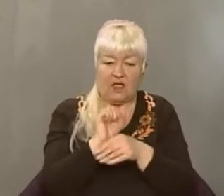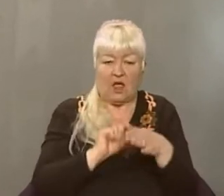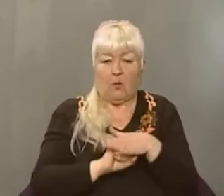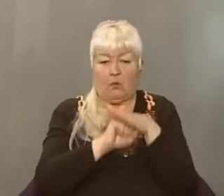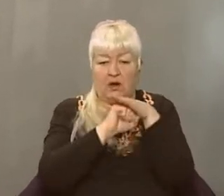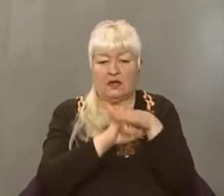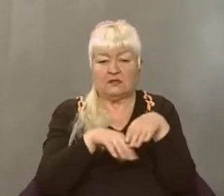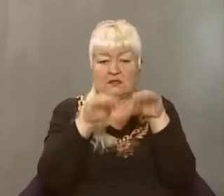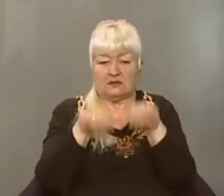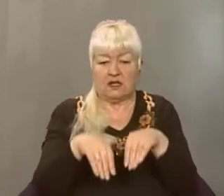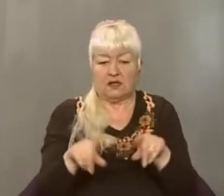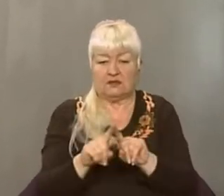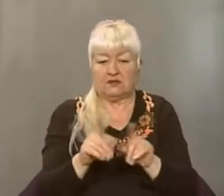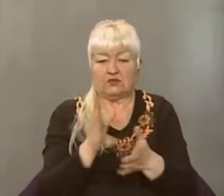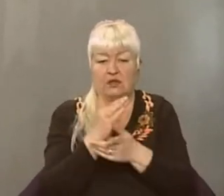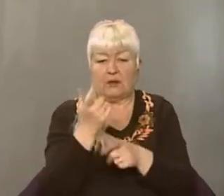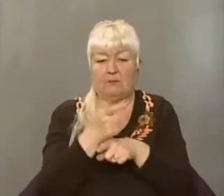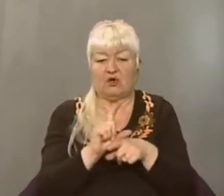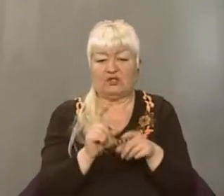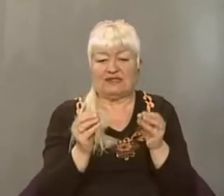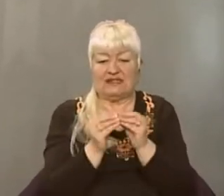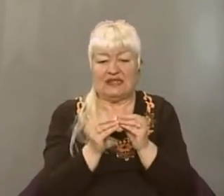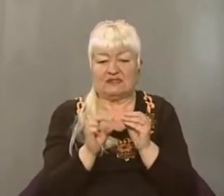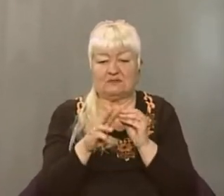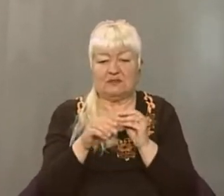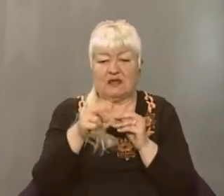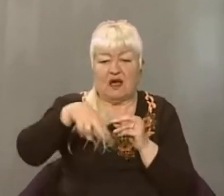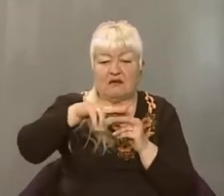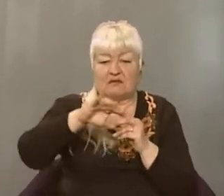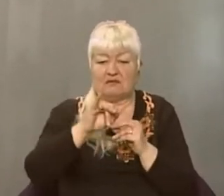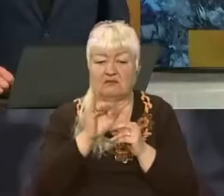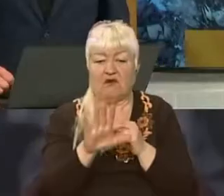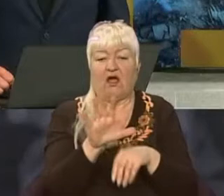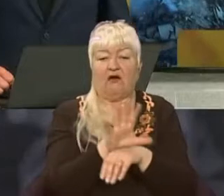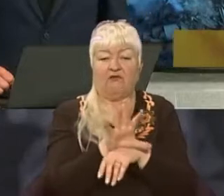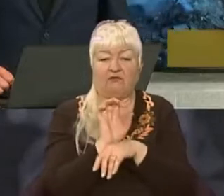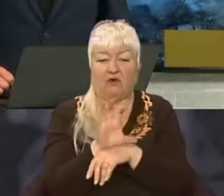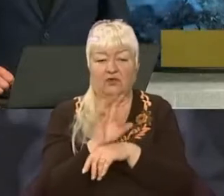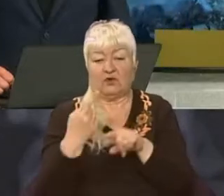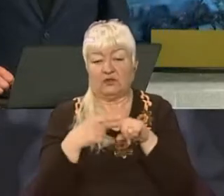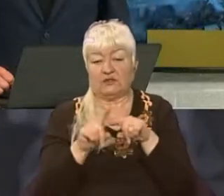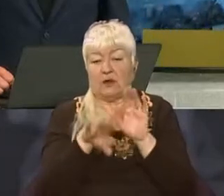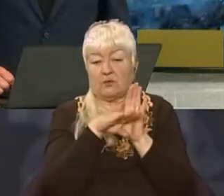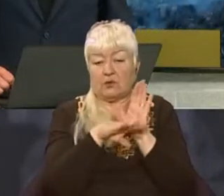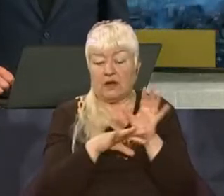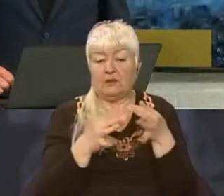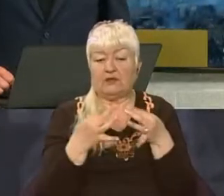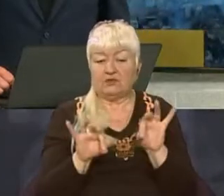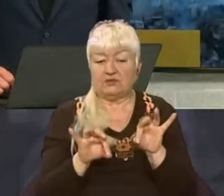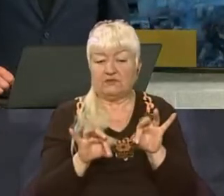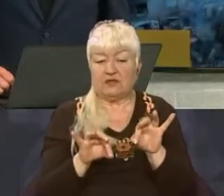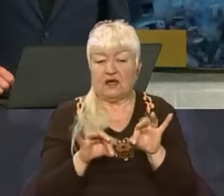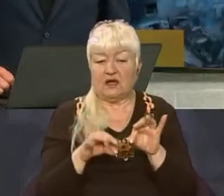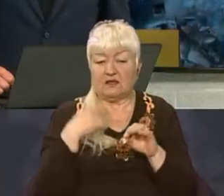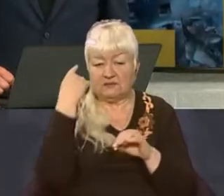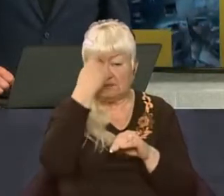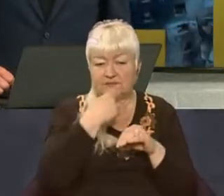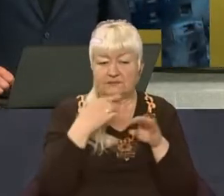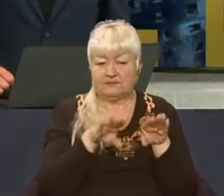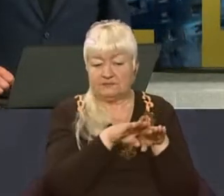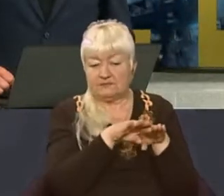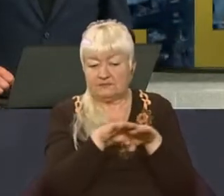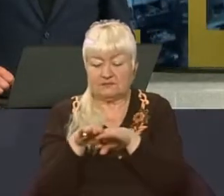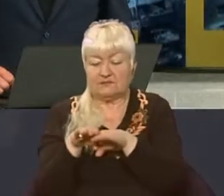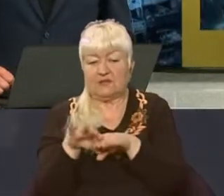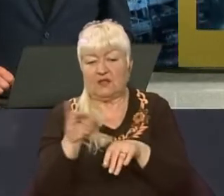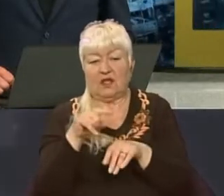базі даних, яка містить понад 10 мільярдів фото. І ця програма дозволяє також ідентифікувати, в тому